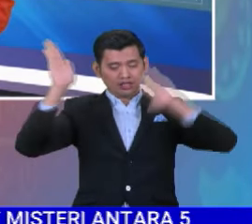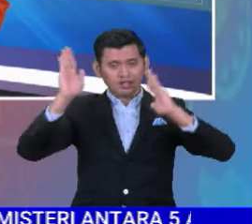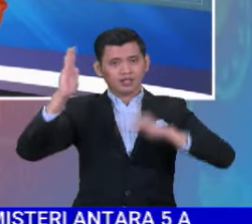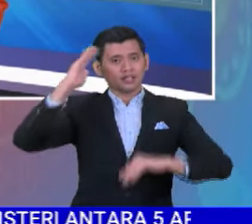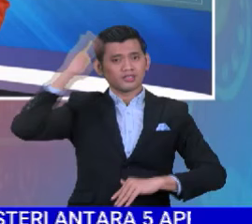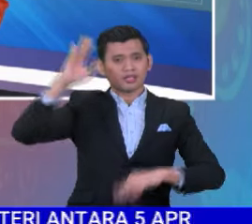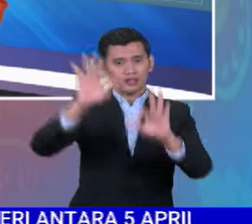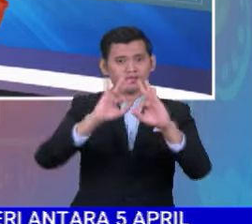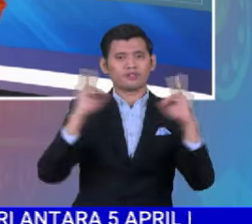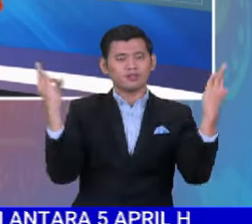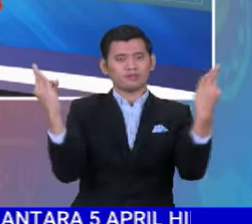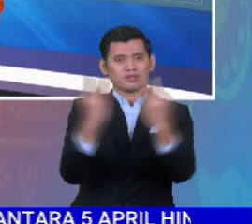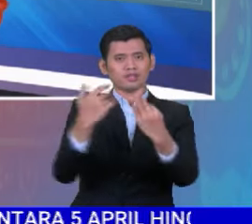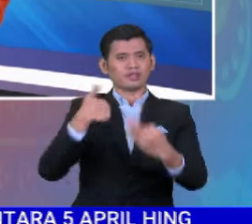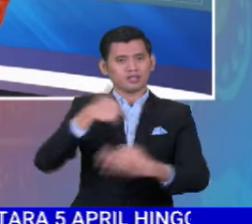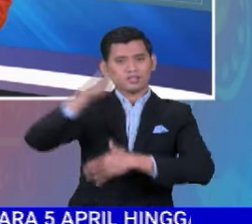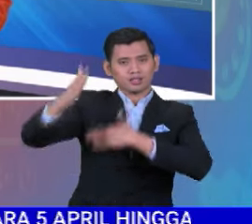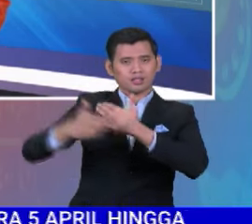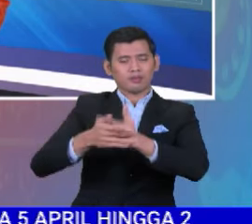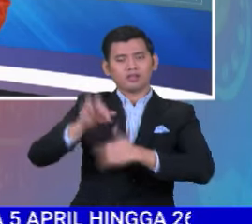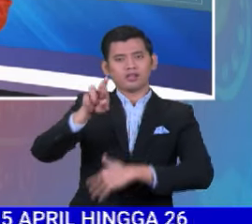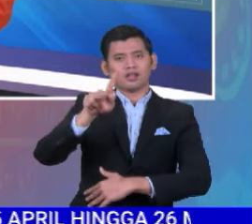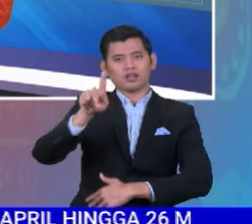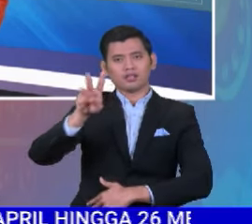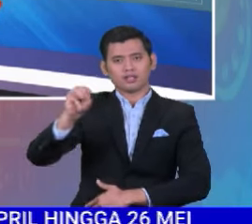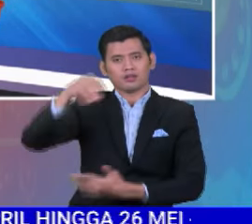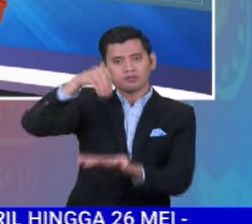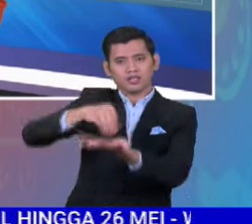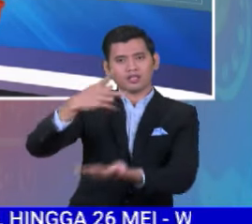Salam keluarga Malaysia. Kembali ke Angkasa Purisilakan.